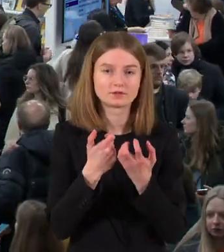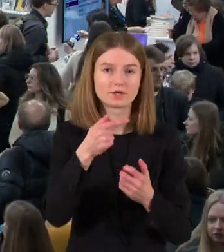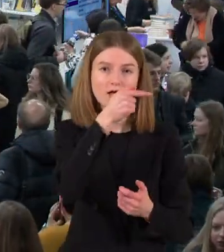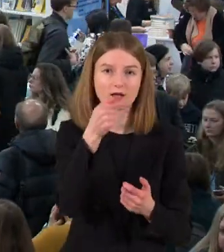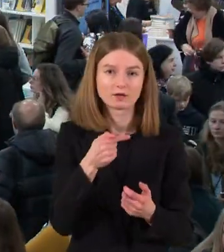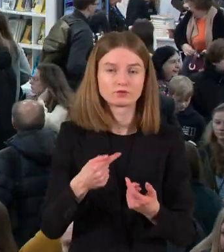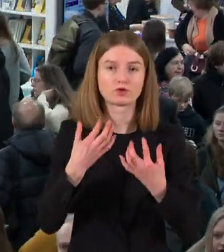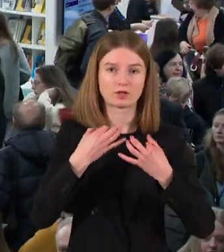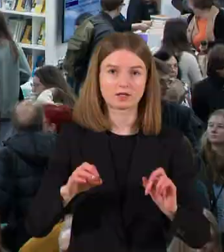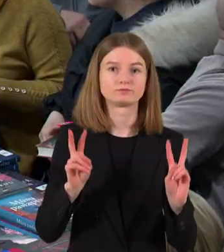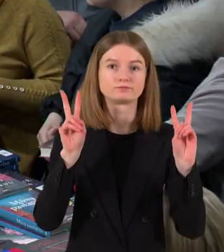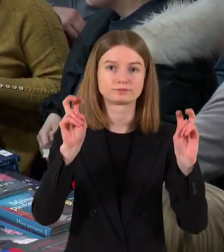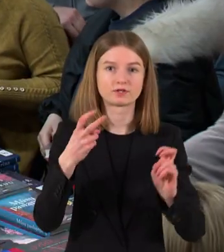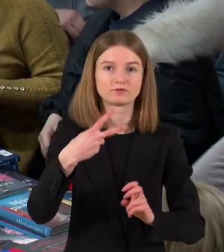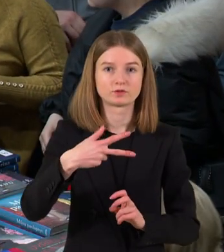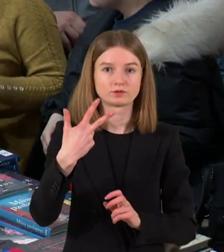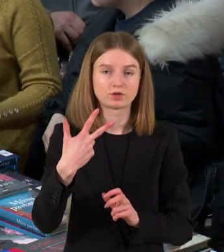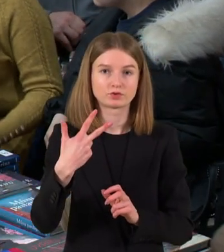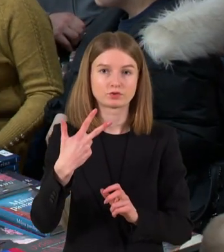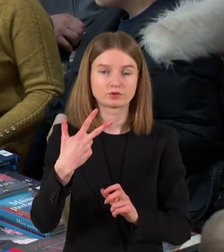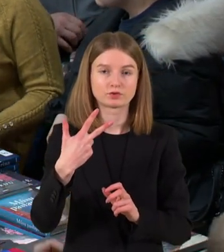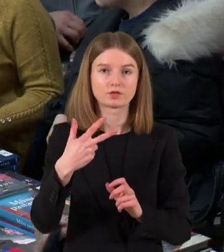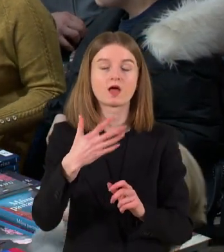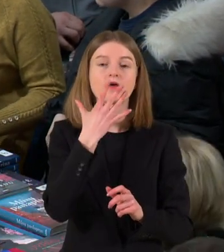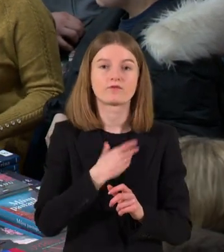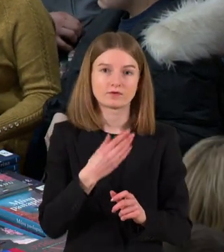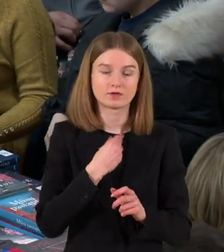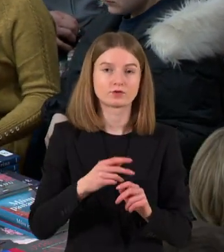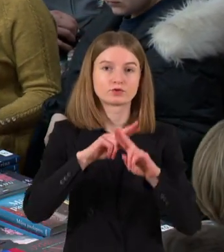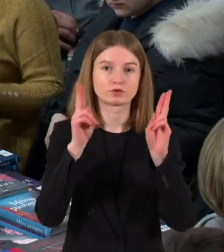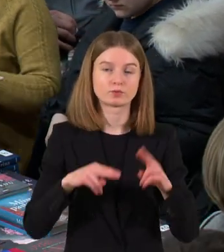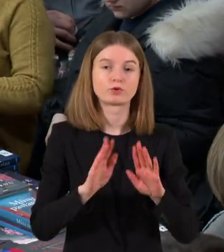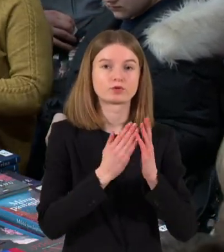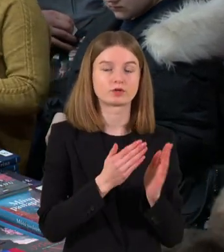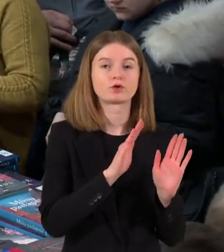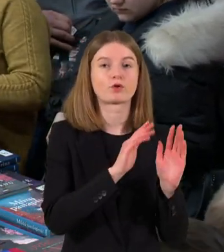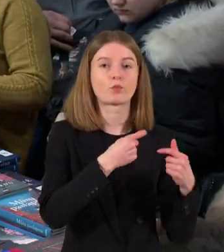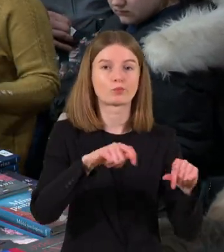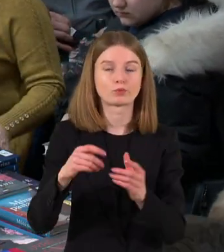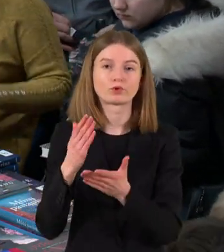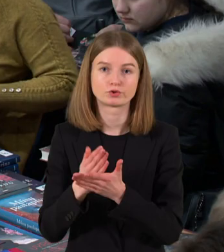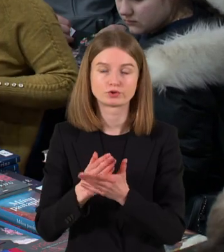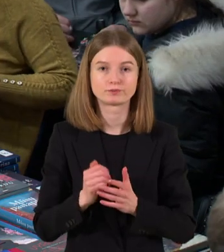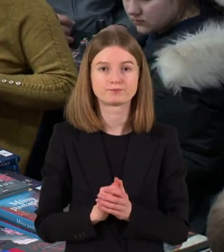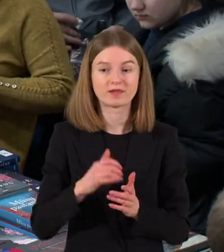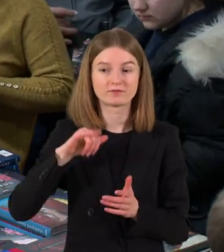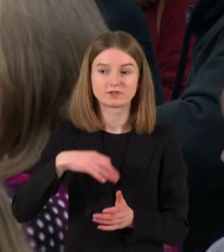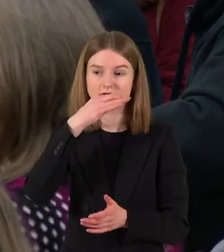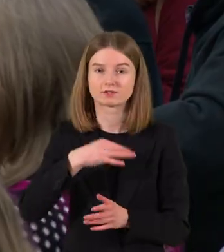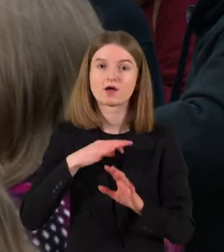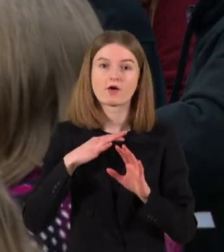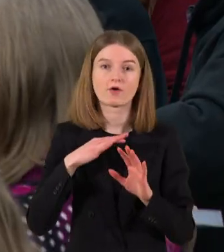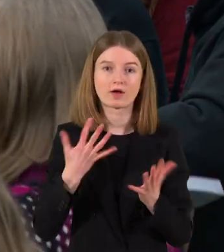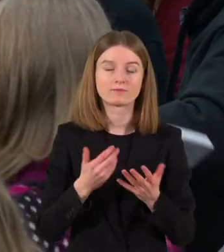laisvei. Dvidešimtrečiosios traptautinės Vilniaus knygų mugės rengėjai ir svečiai pabrėžę šiemet mastydami apie Vilniaus,